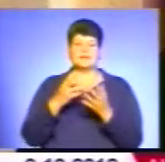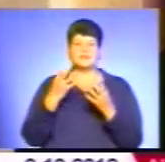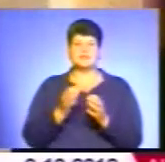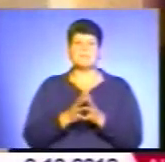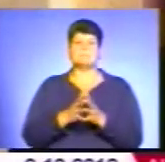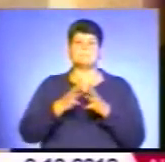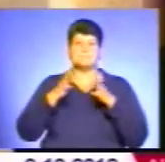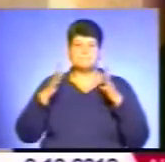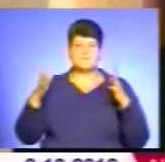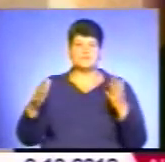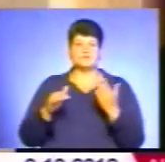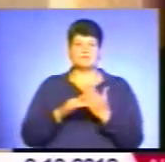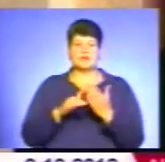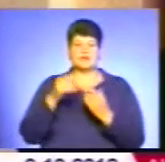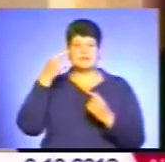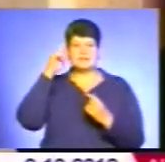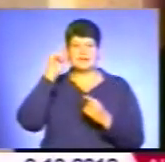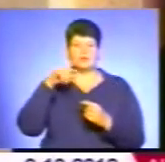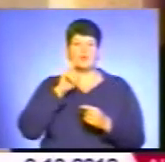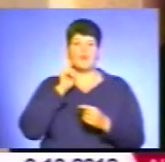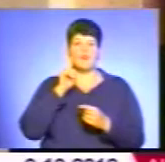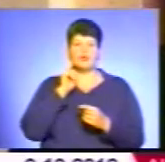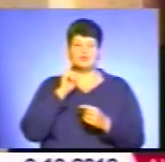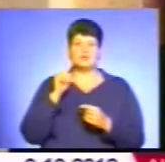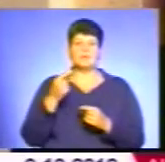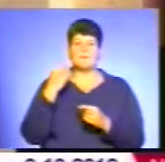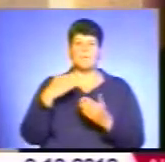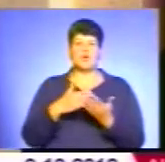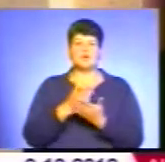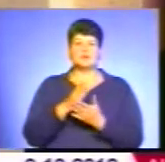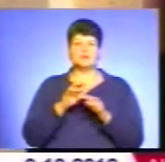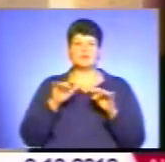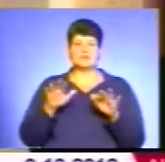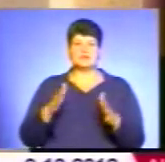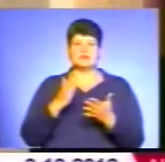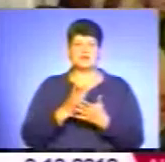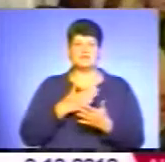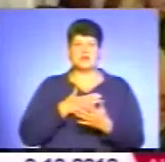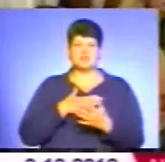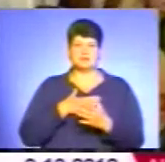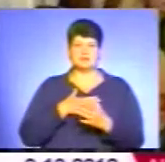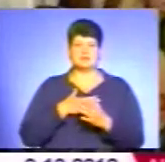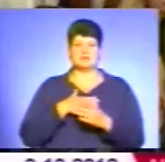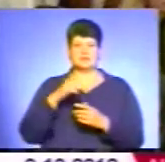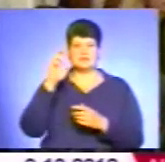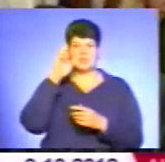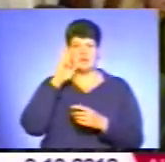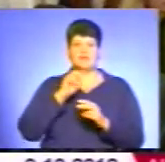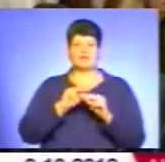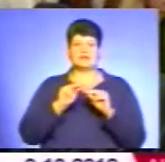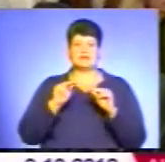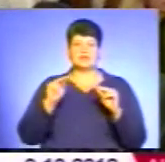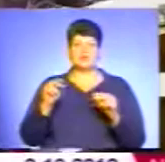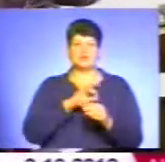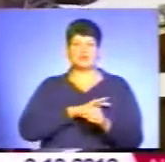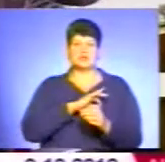сприяє знанню молоді саме політичних процесів, які відбуваються в нашій державі. Викладач юридичних наук Ольга